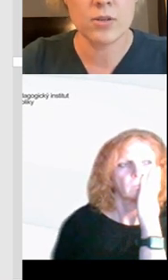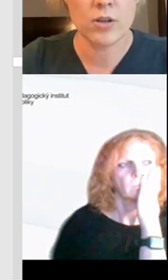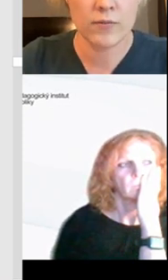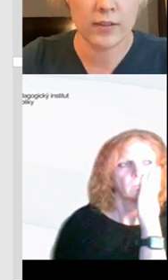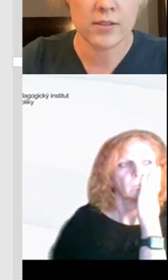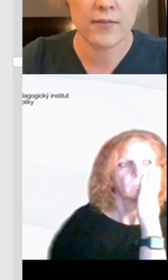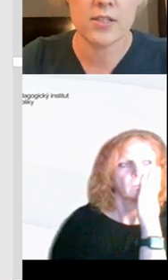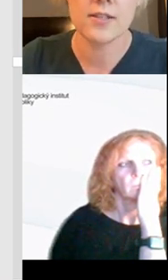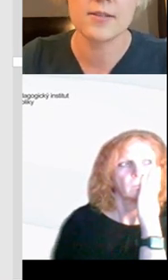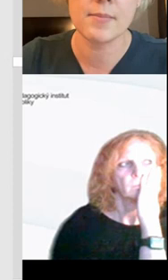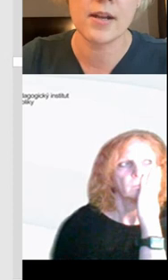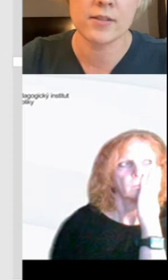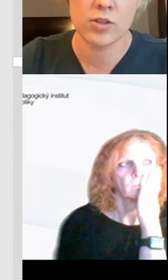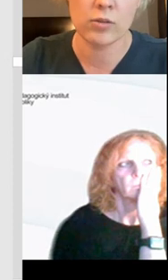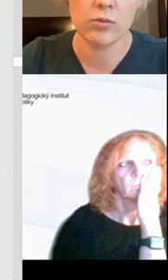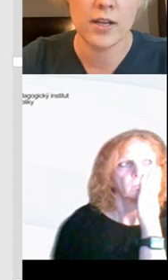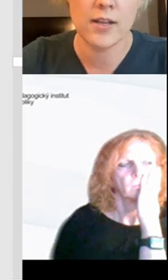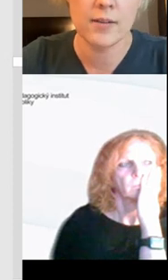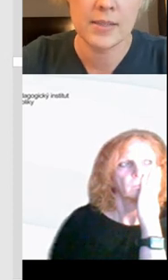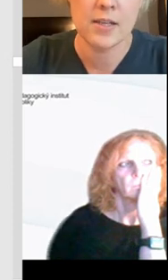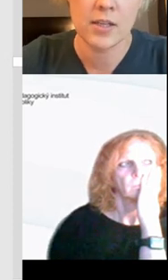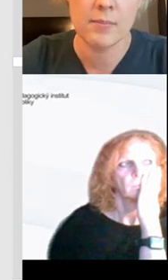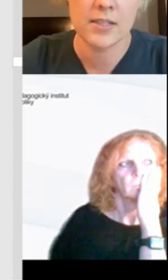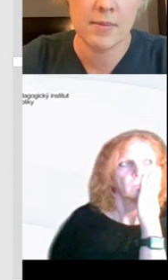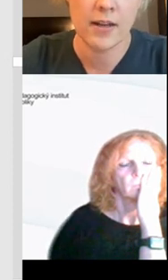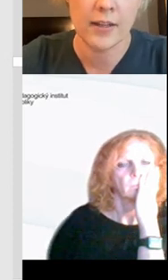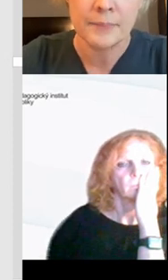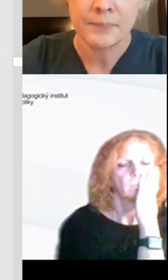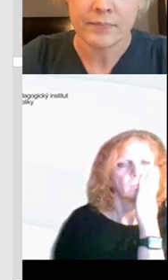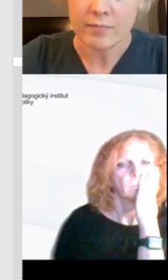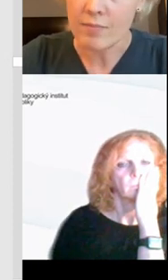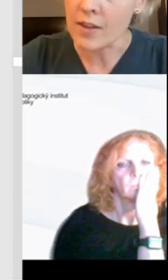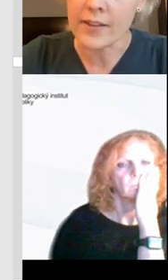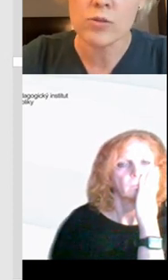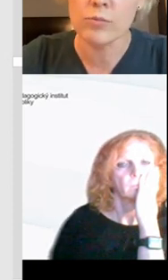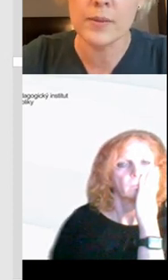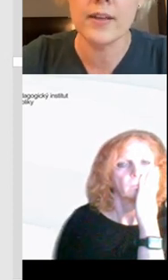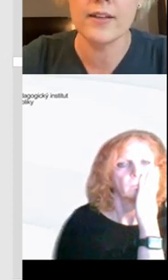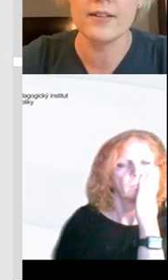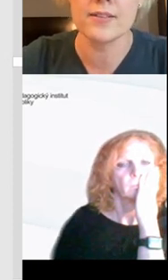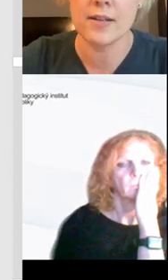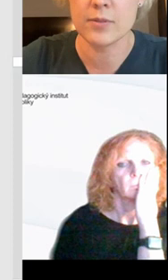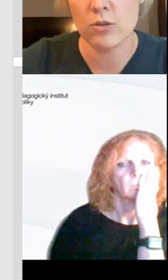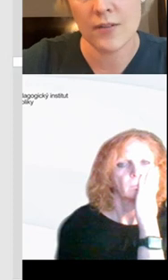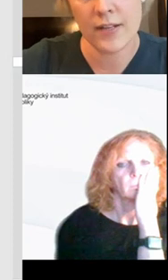běžné věci, ty běžné uživatelské věci, zejména na začátku, které my s těmi dětmi chceme dělat, tak se